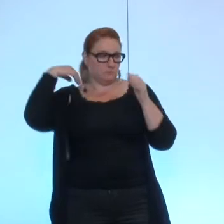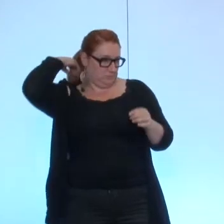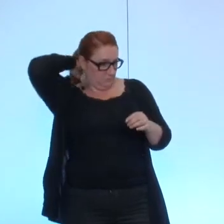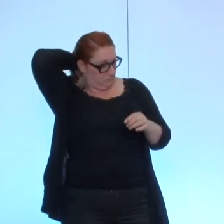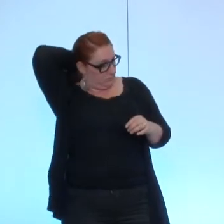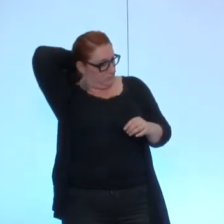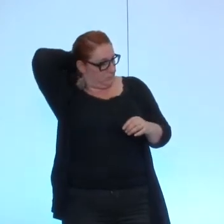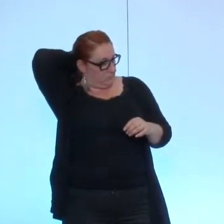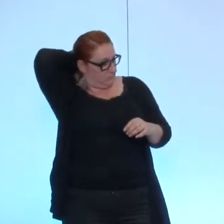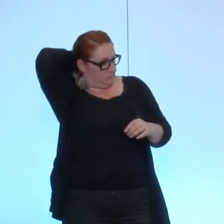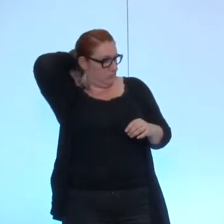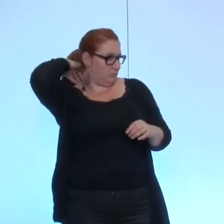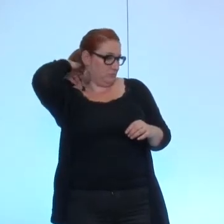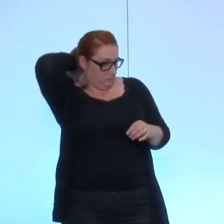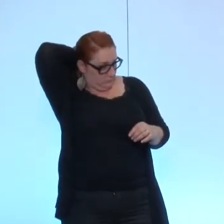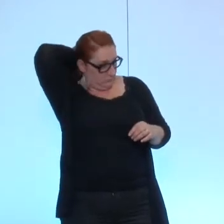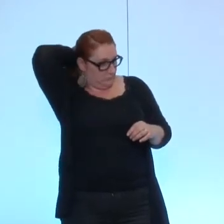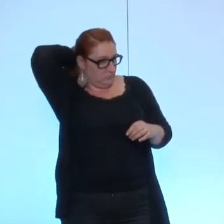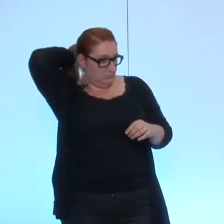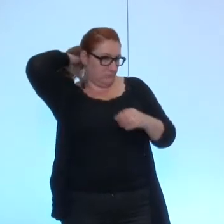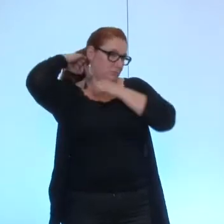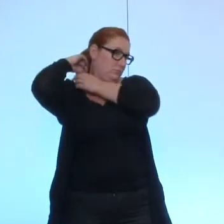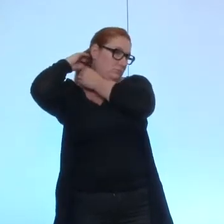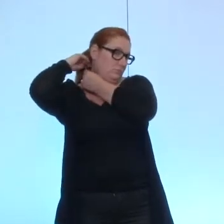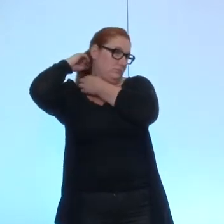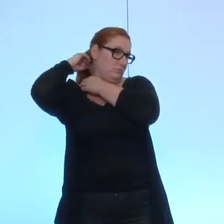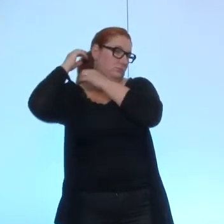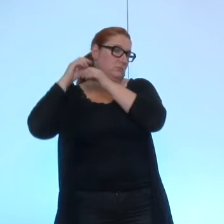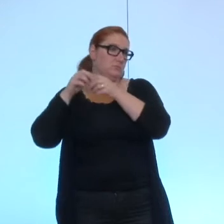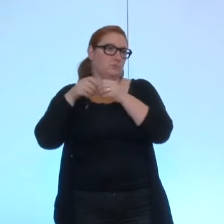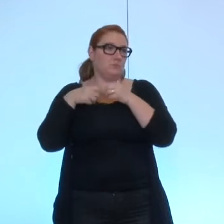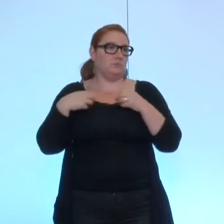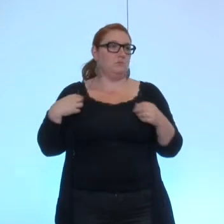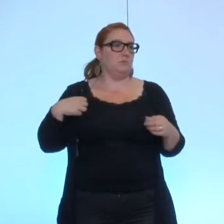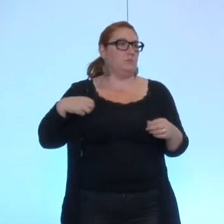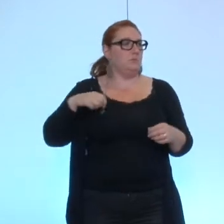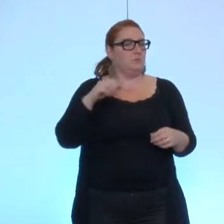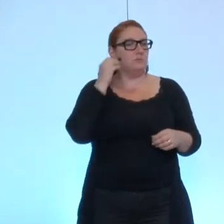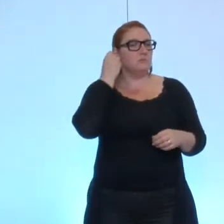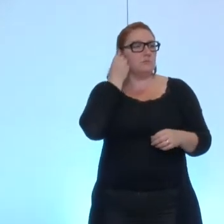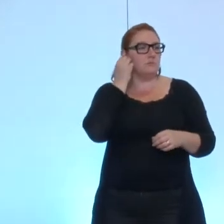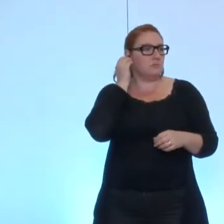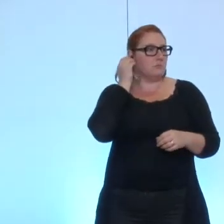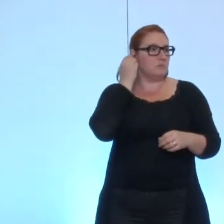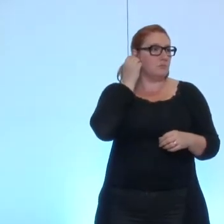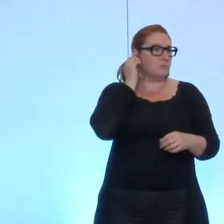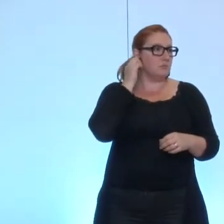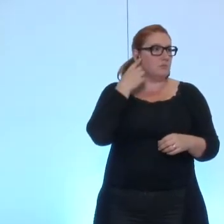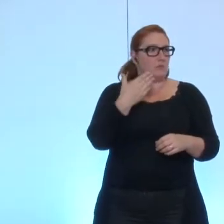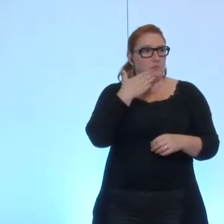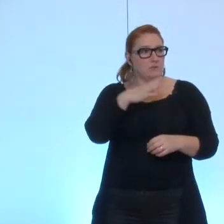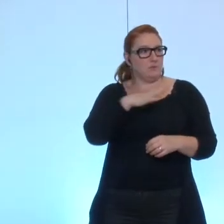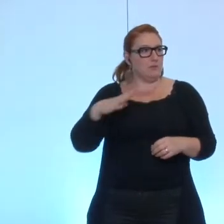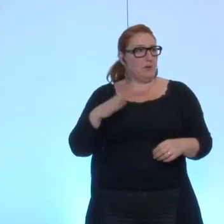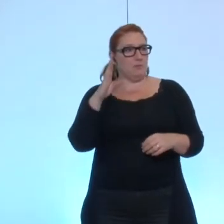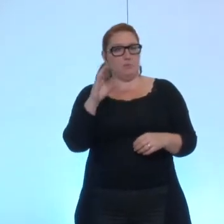Merci. Madame Boucala. Oui, merci, monsieur le maire. Pour notre groupe, l